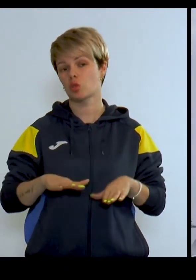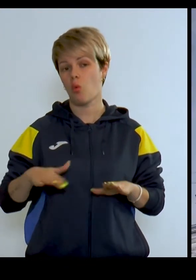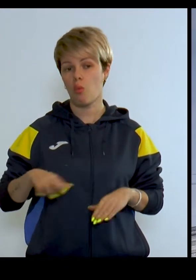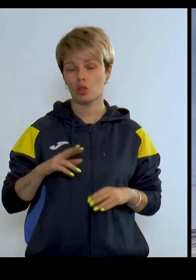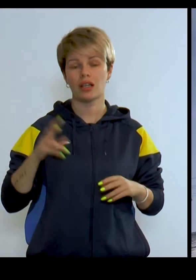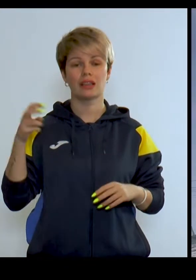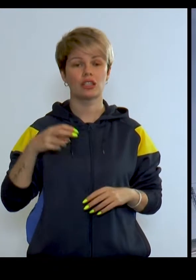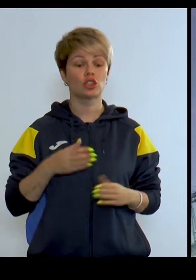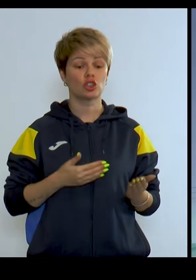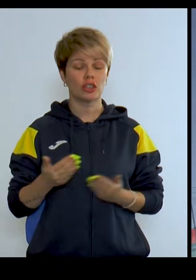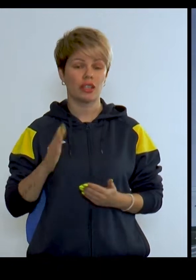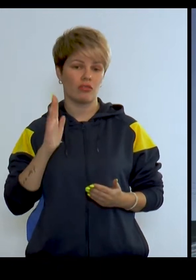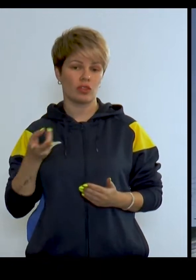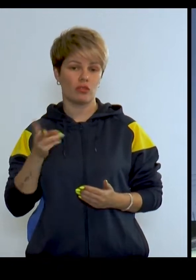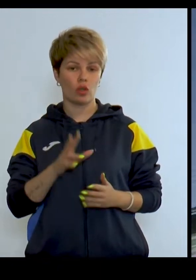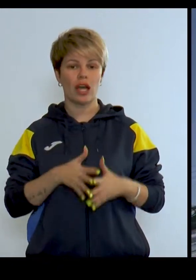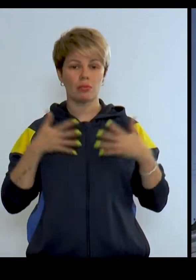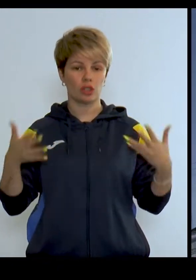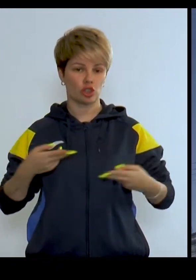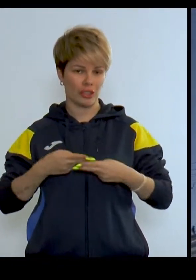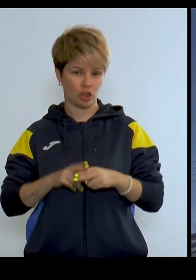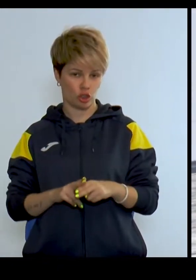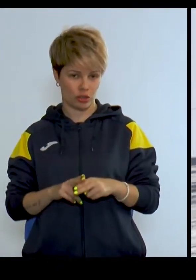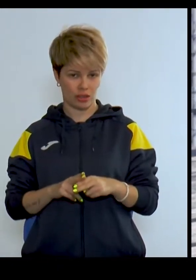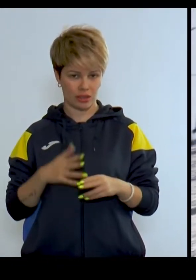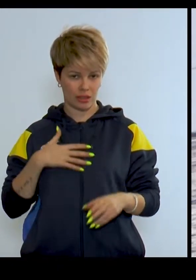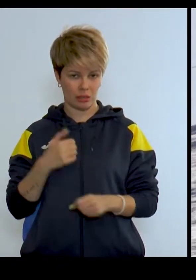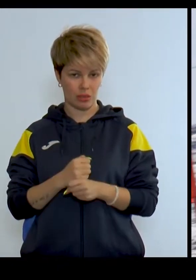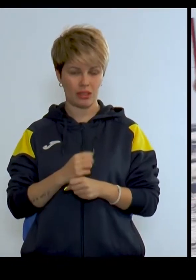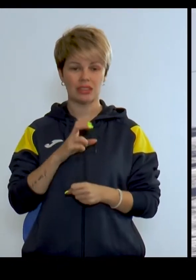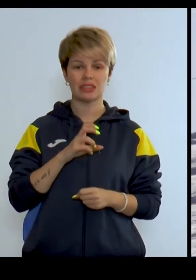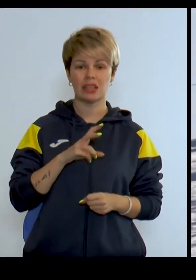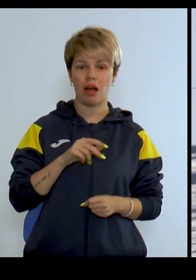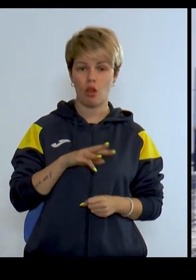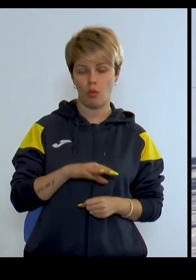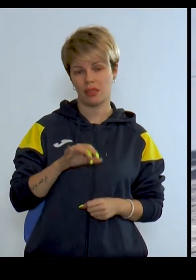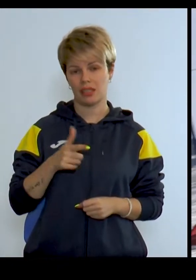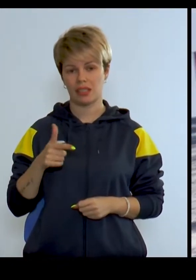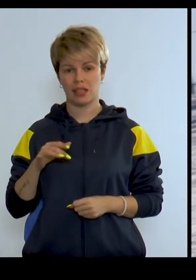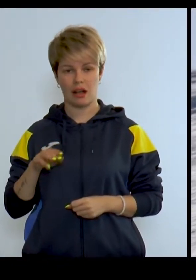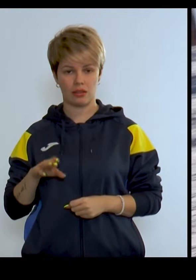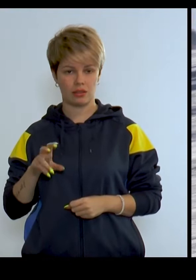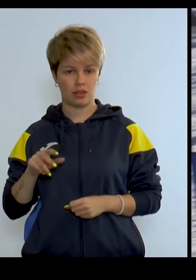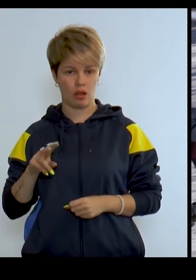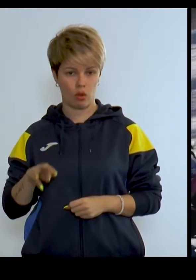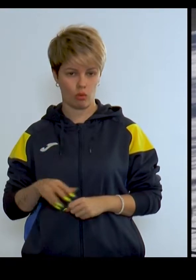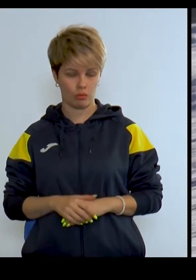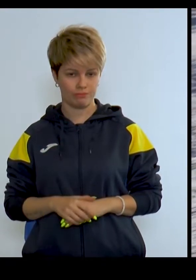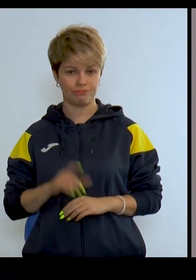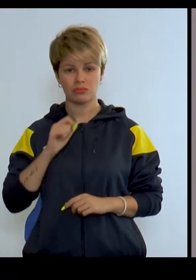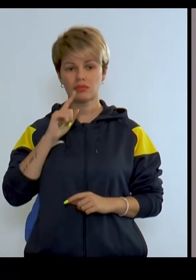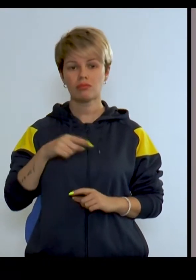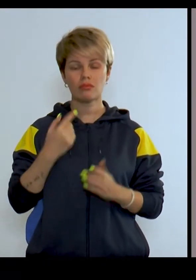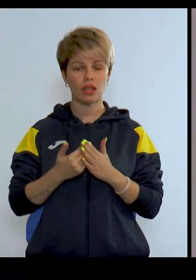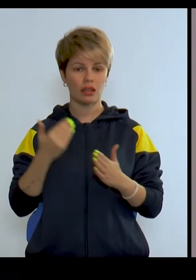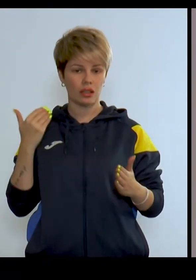сноубордисти Лижники братимуть участь у двох найбільш технічних дисциплінах Слаломі та гігант-слаломі За рік